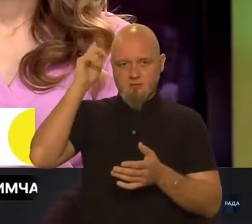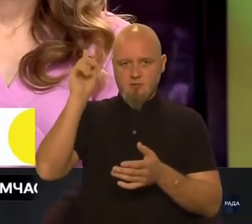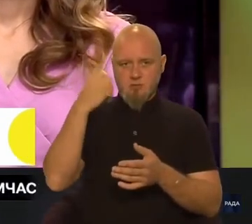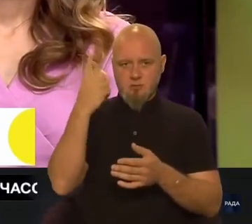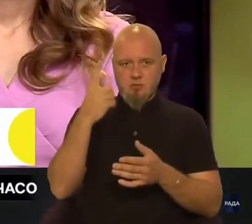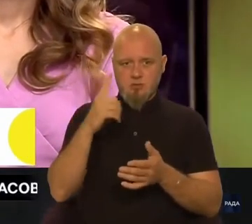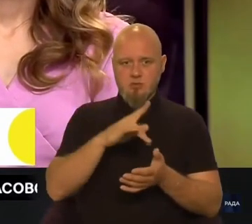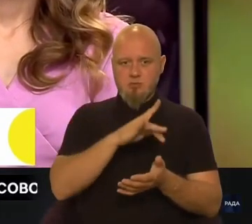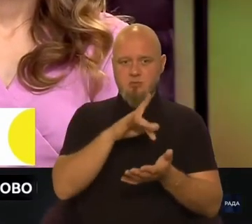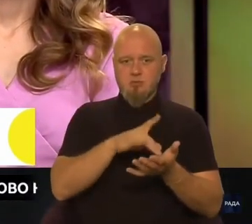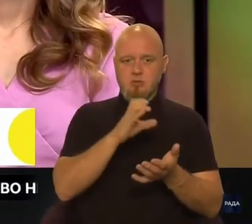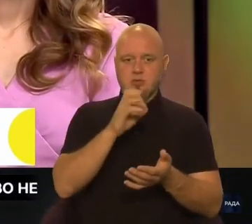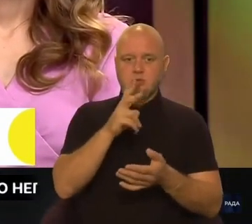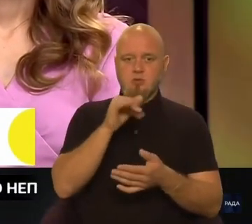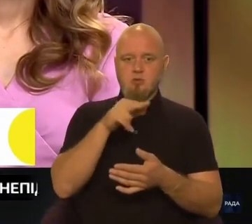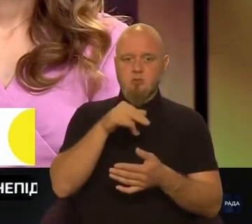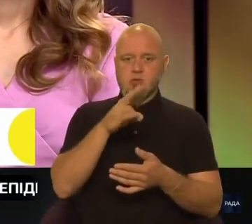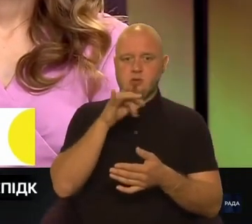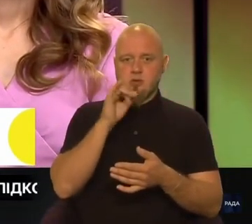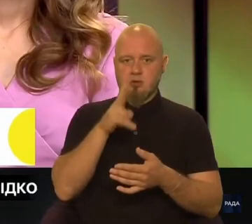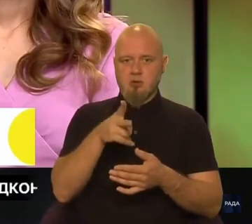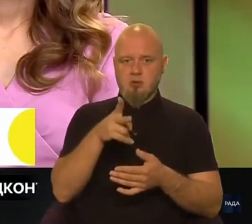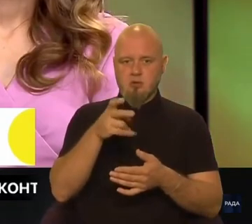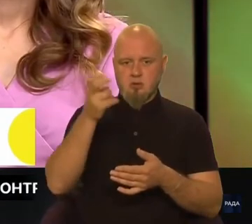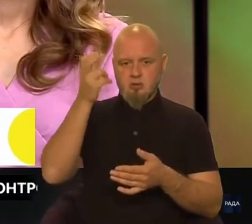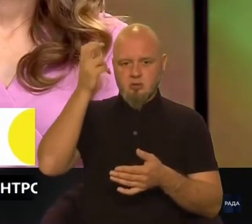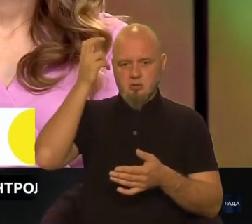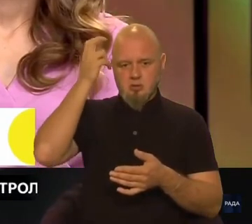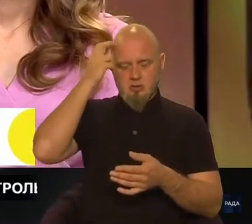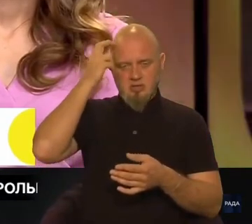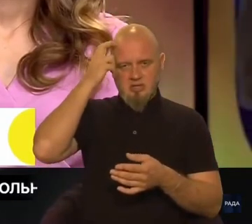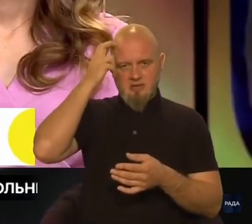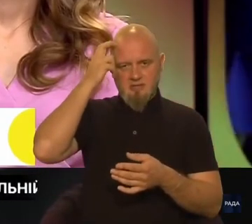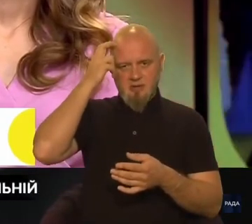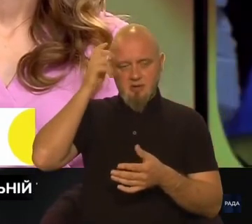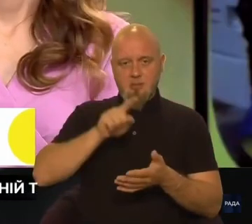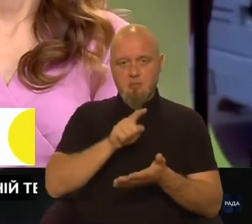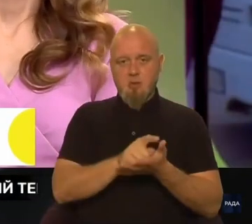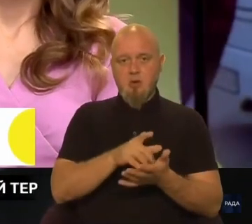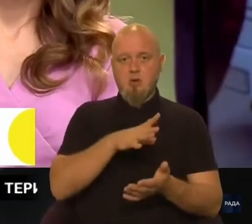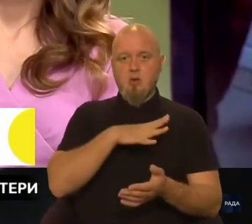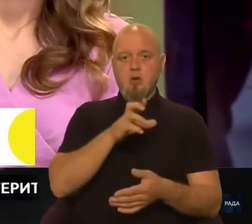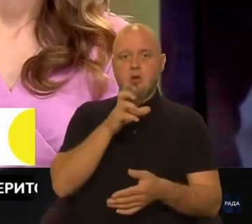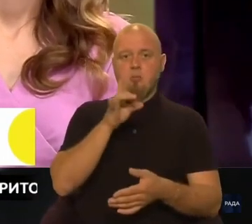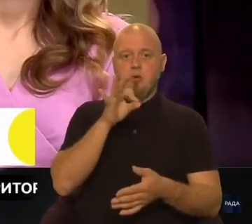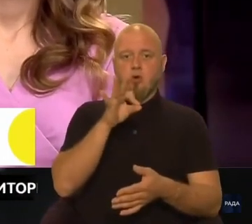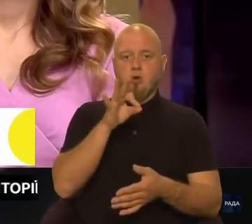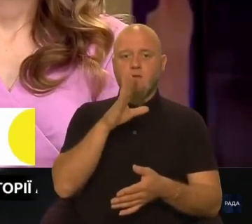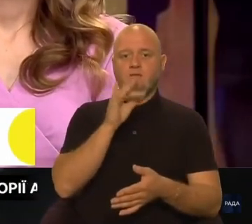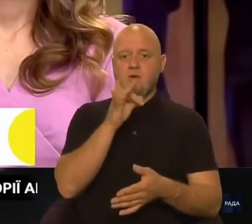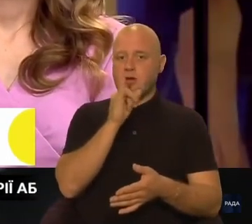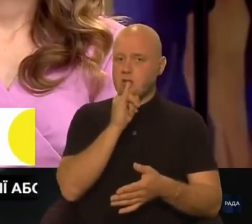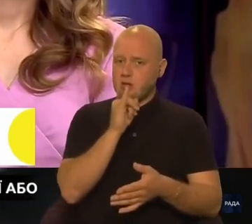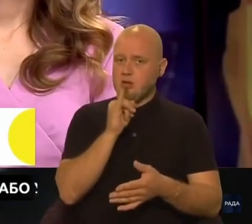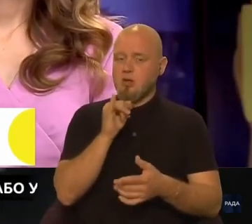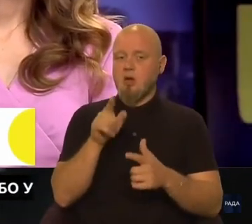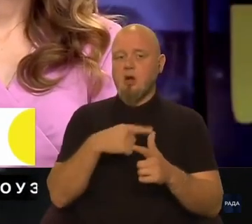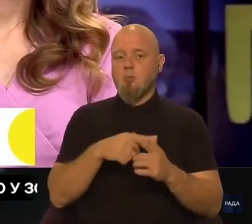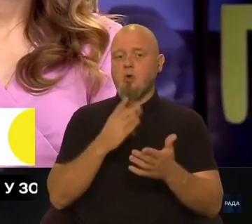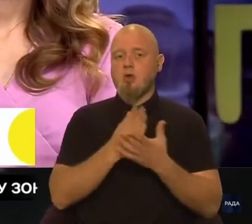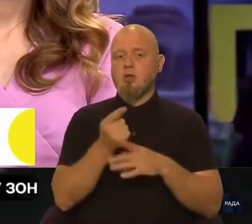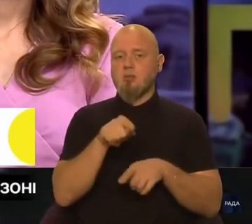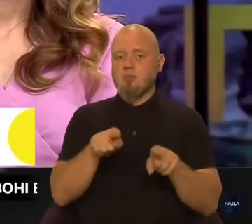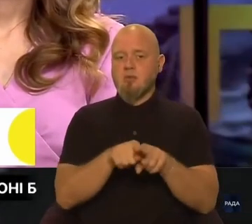Супутне Київського, Києва. Мало б бути броварі, або є там таке